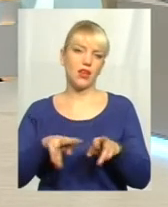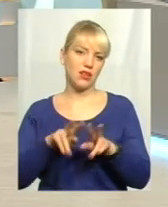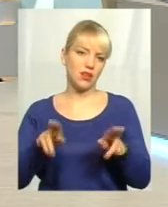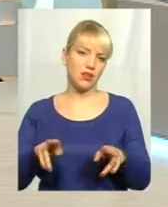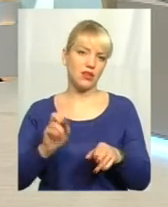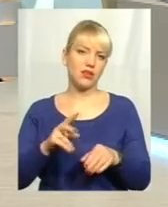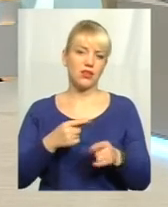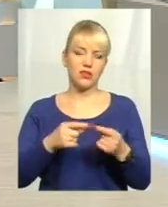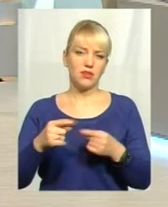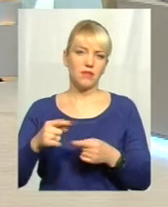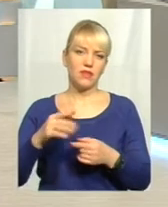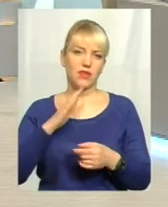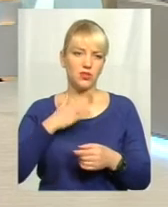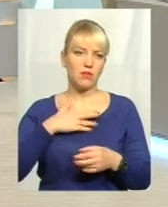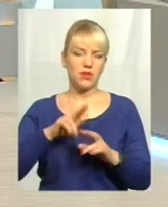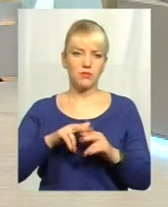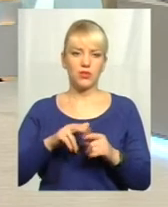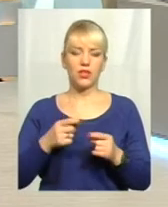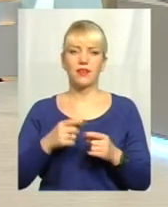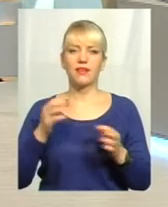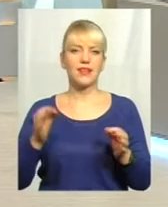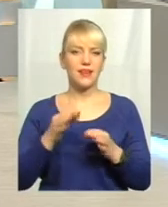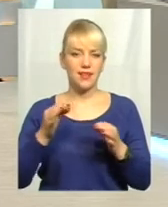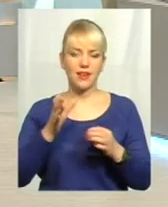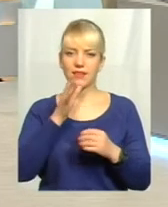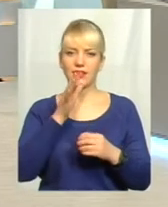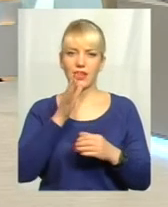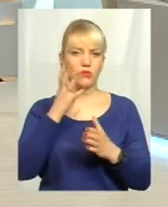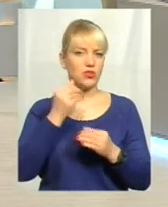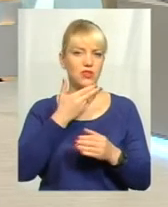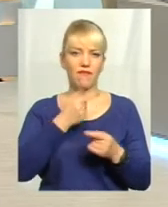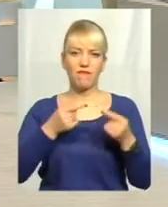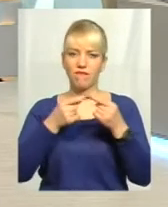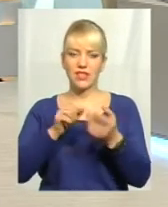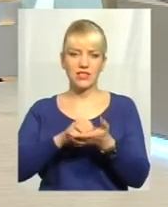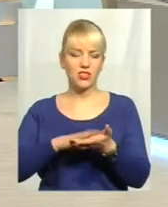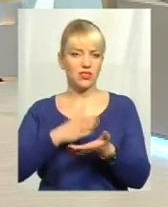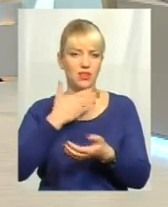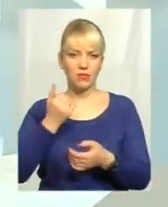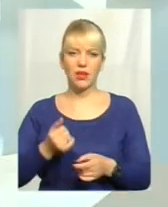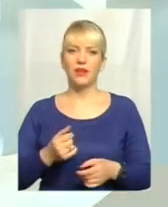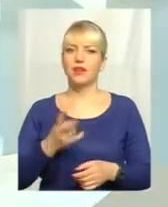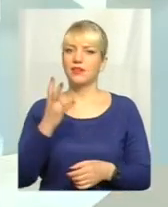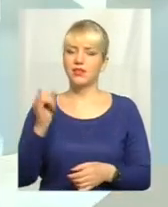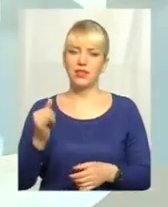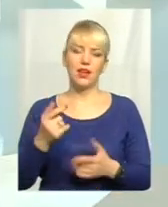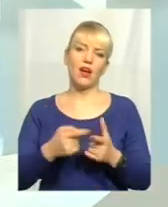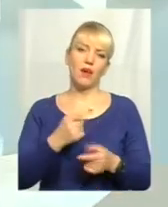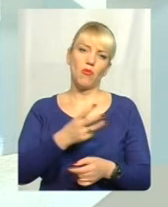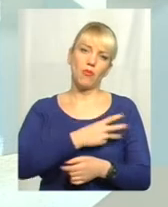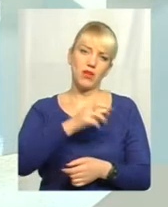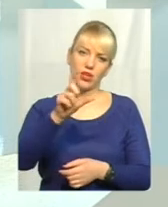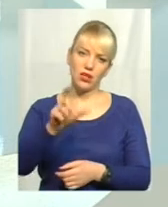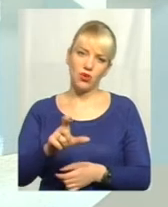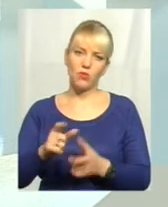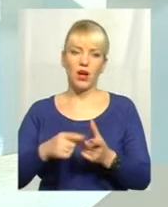паспортами. Тобто, ще з тирого зразка. термінів не визначено, так? Ні. Тобто, це або за бажанням громадян,